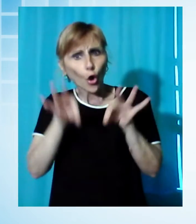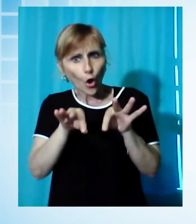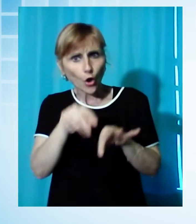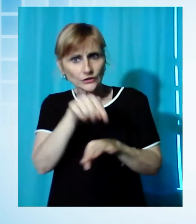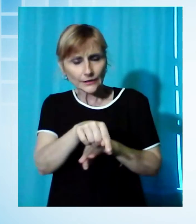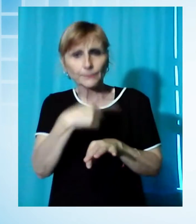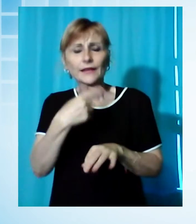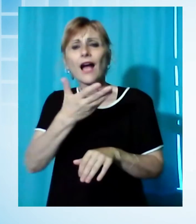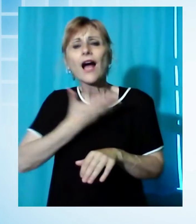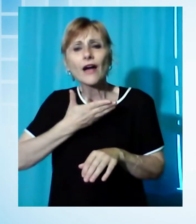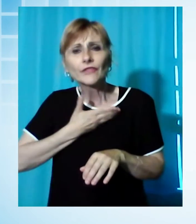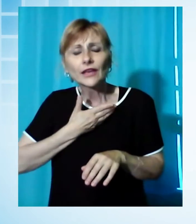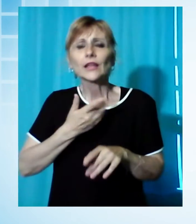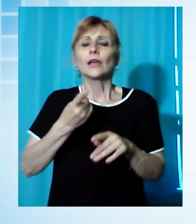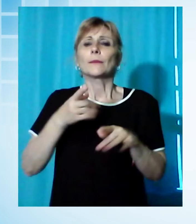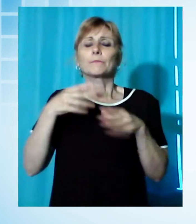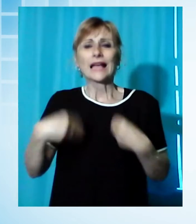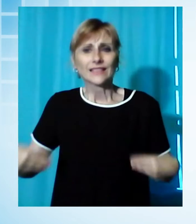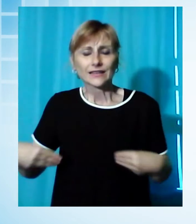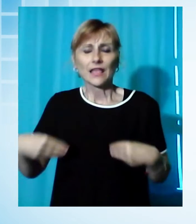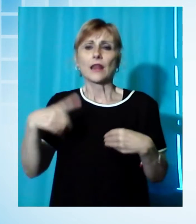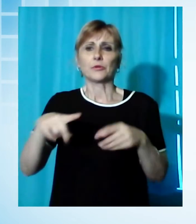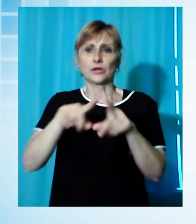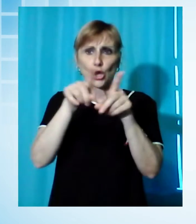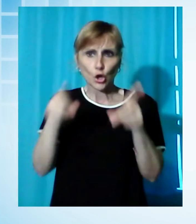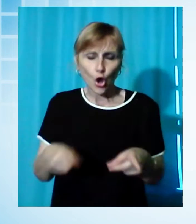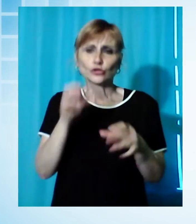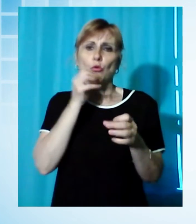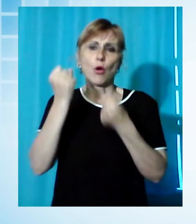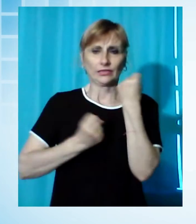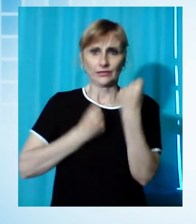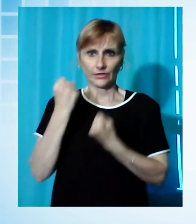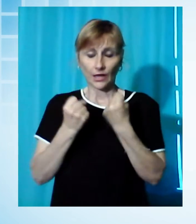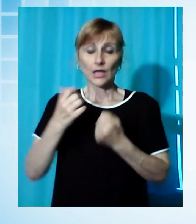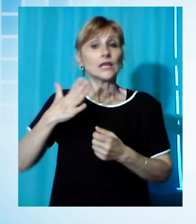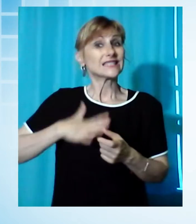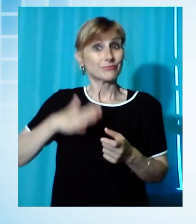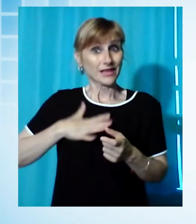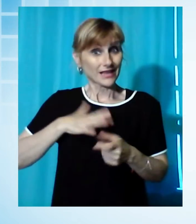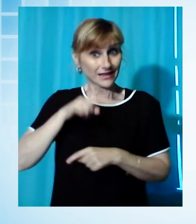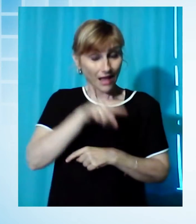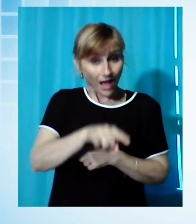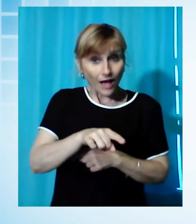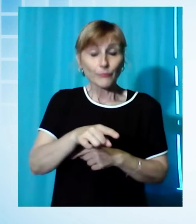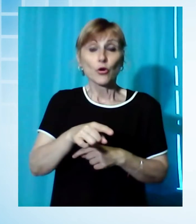negozi e le proprie attività. Speriamo che questa voce venga raccolta e attuata infatti.